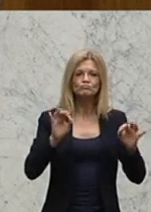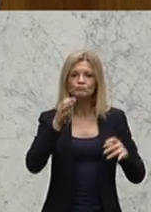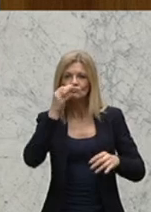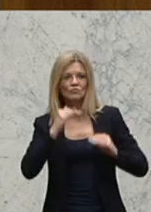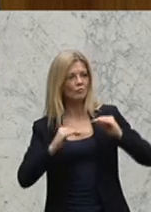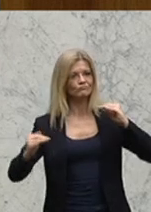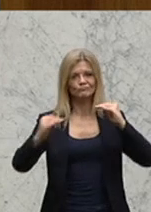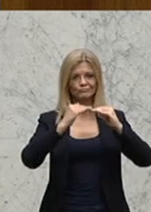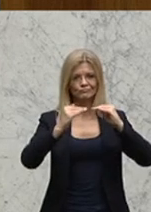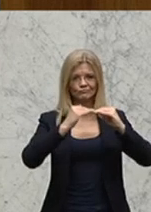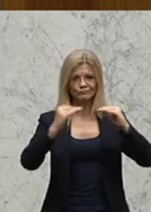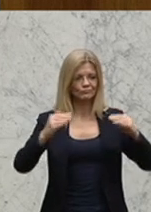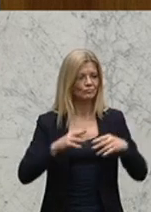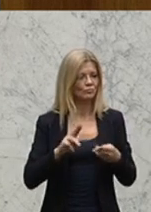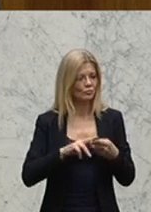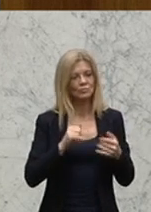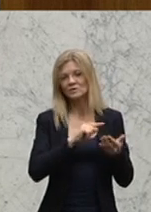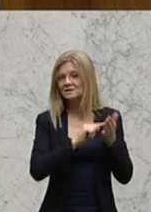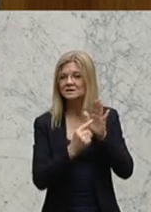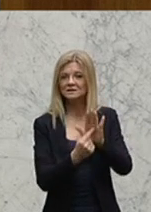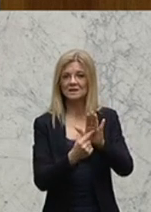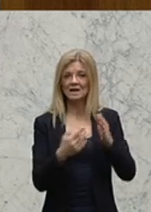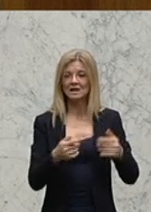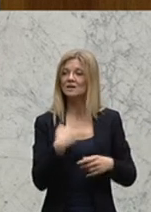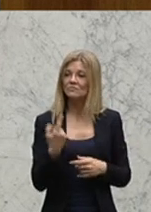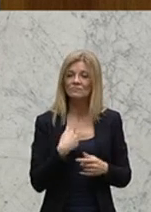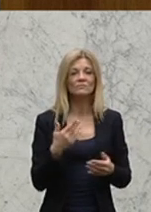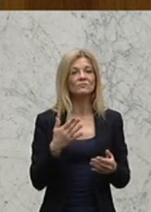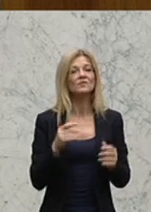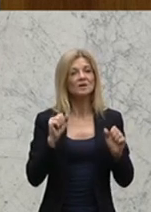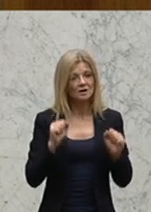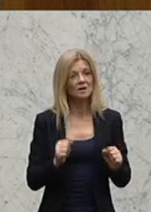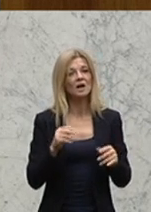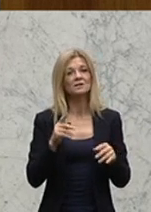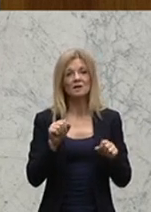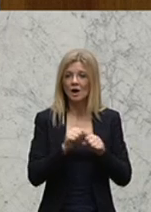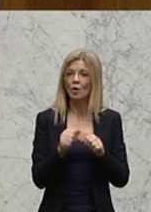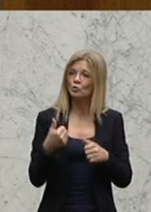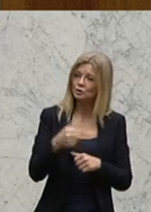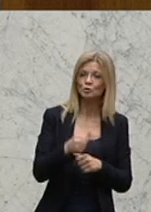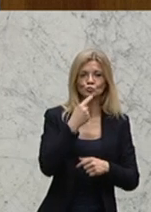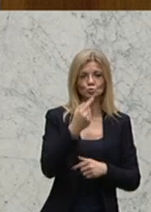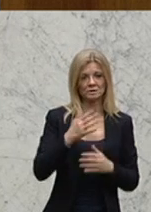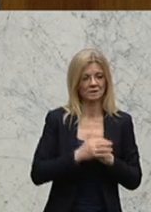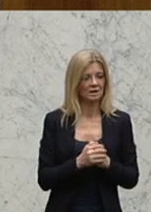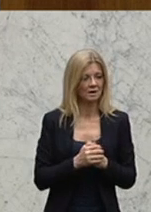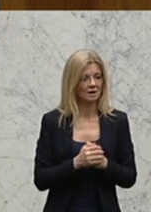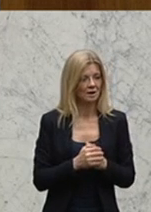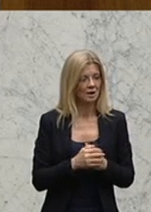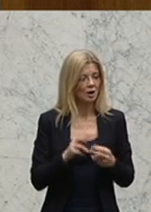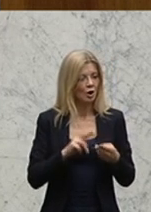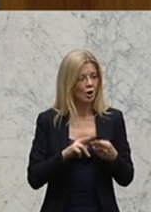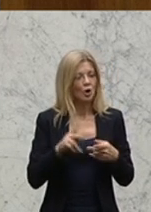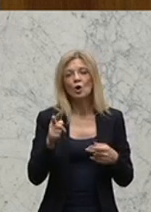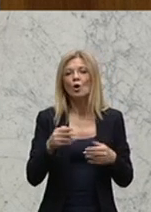aus dem Parlament heraus, um auch ein Zeichen zu setzen, dass wir sehr wohl etwas beizutragen haben. Im Sinne der Konstruktivität soll hier auch der Bundesregierung